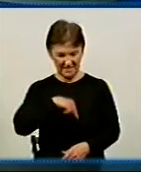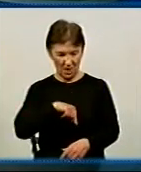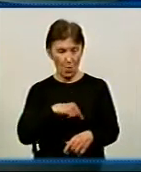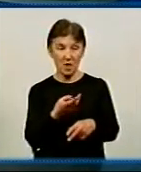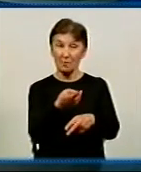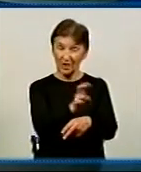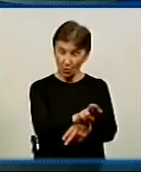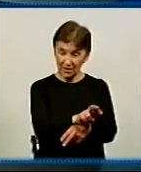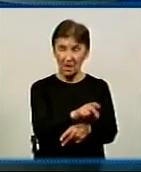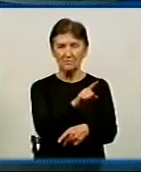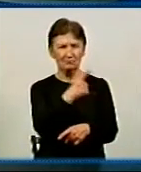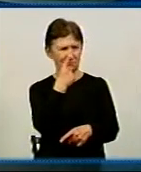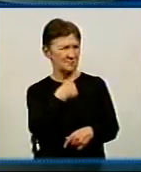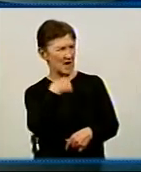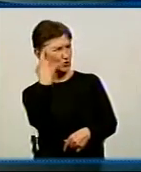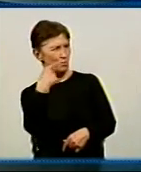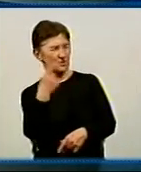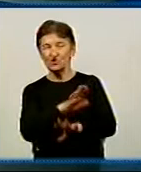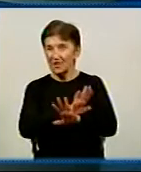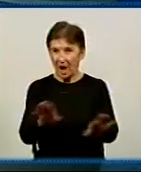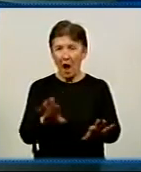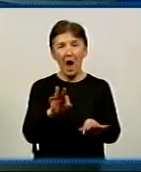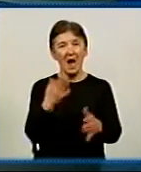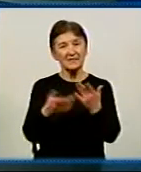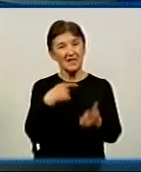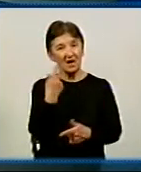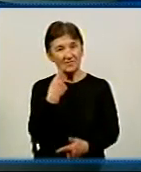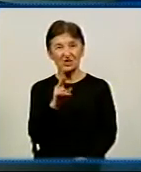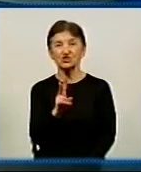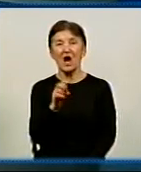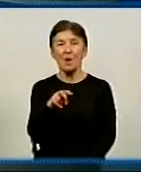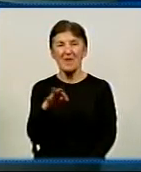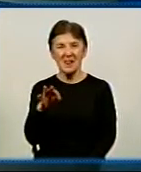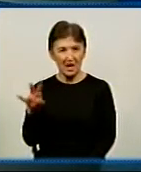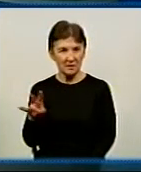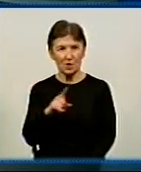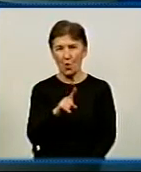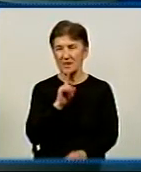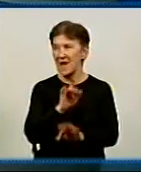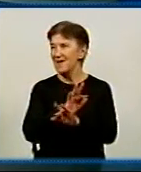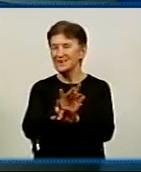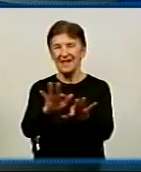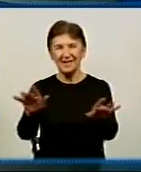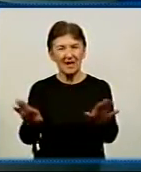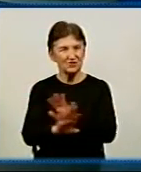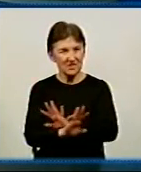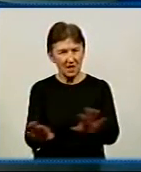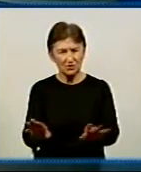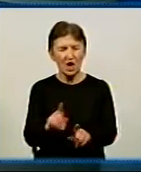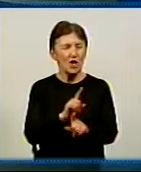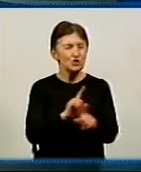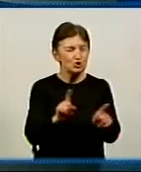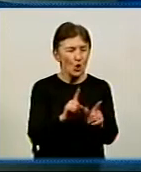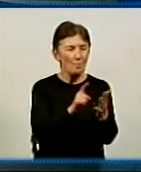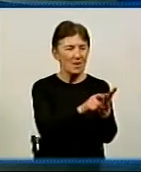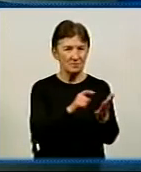капелан, і вони бачать, вони зовсім по-другому відкриваються, вони можуть тобі довіритись, вони знають, що капелан не розкаже. Якщо, щоб вони не договорювали, це